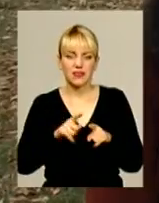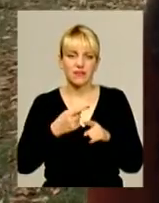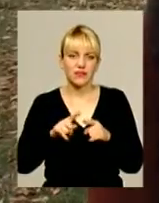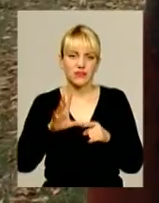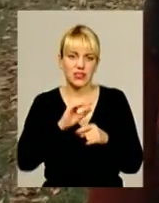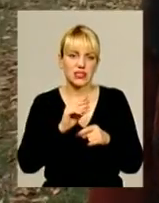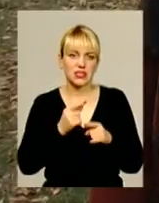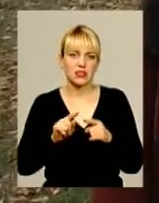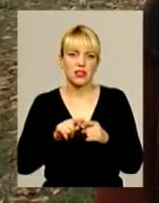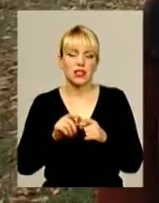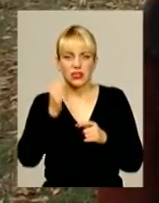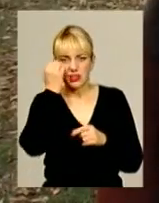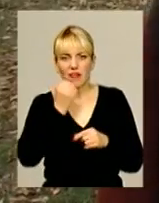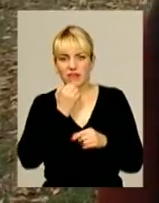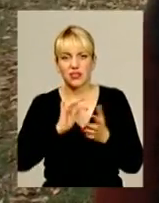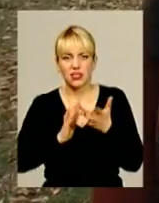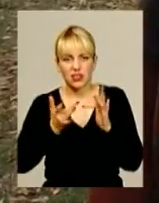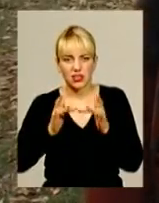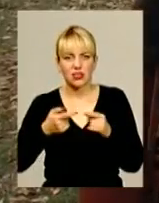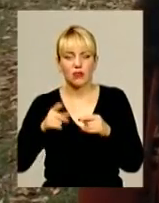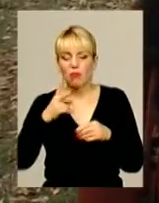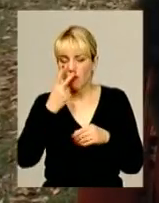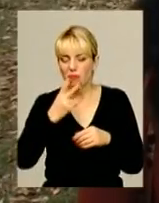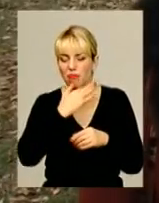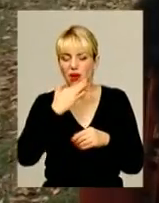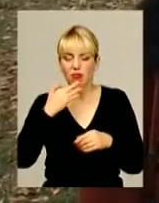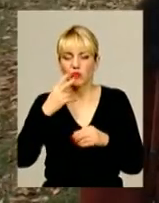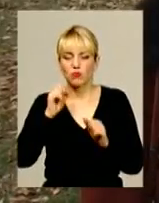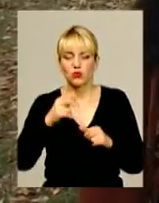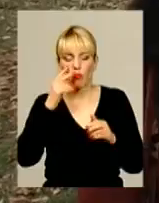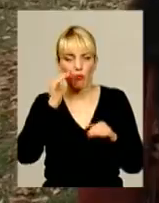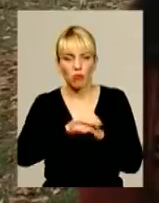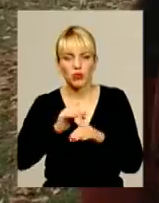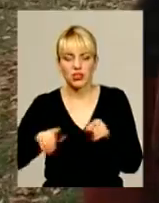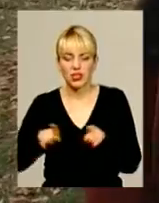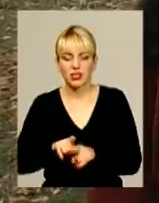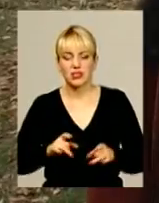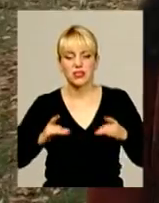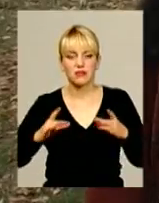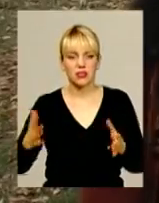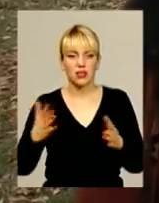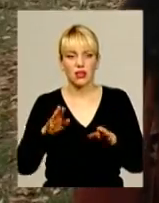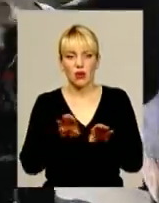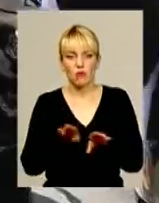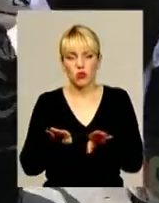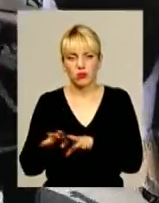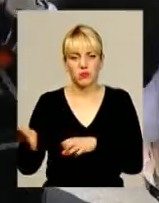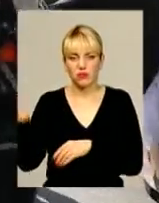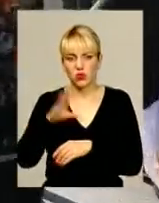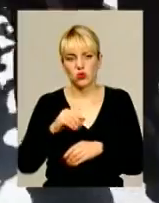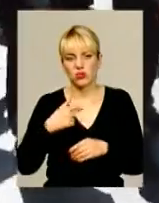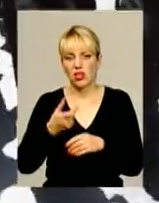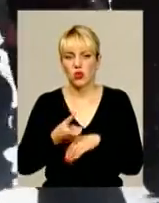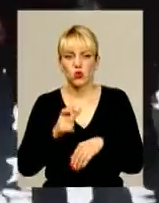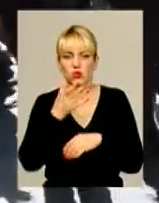глобалізації. Адже зараз дуже багато, як ми можемо помітити, є таких свят, які дуже подібні всюди. Дуже гарним